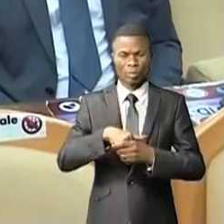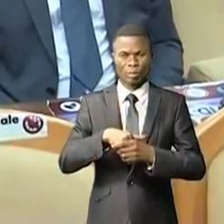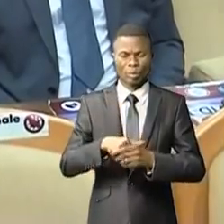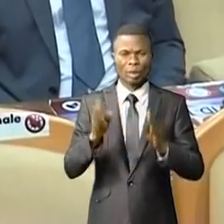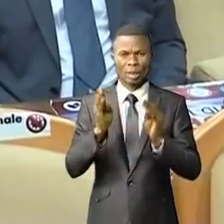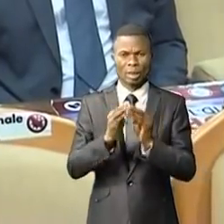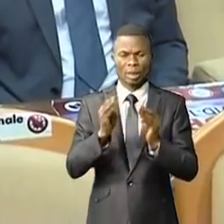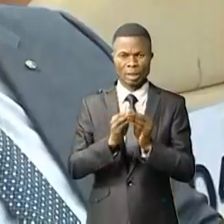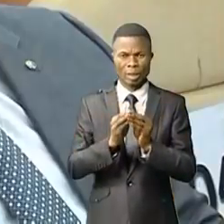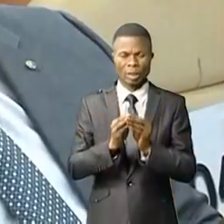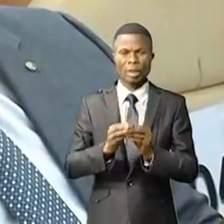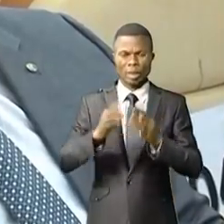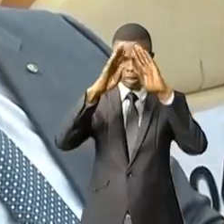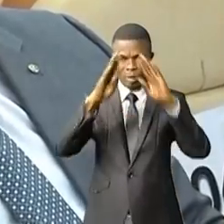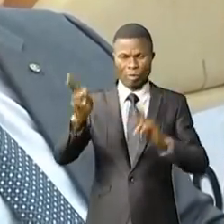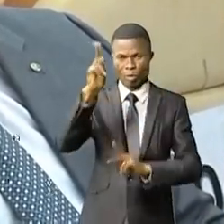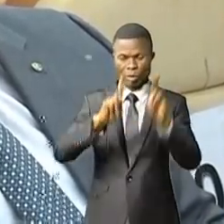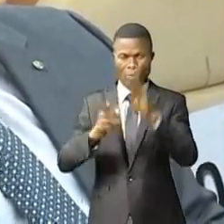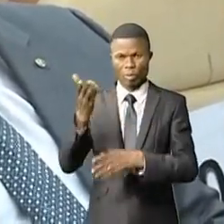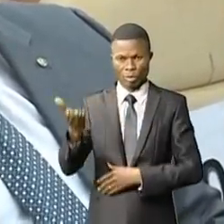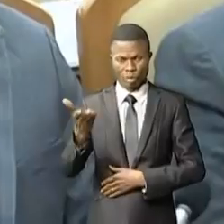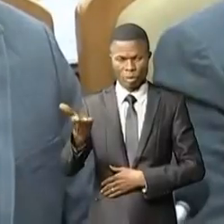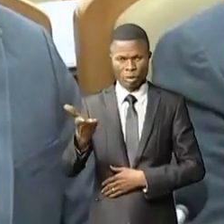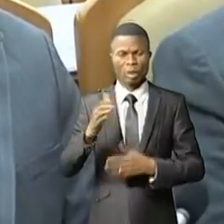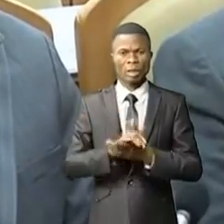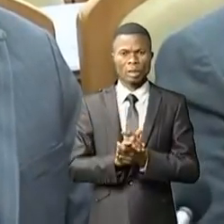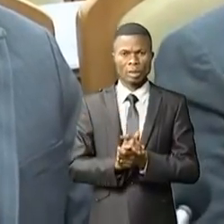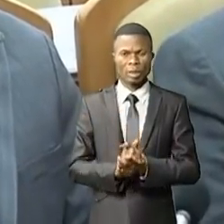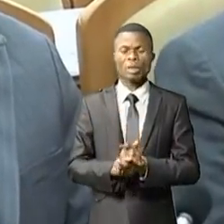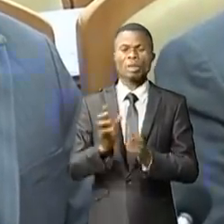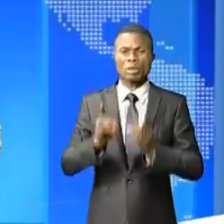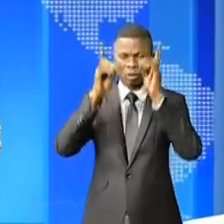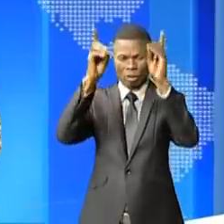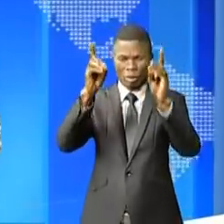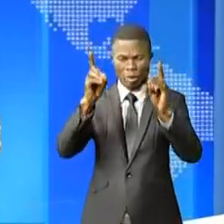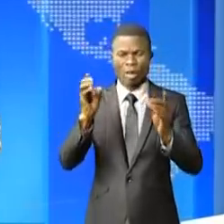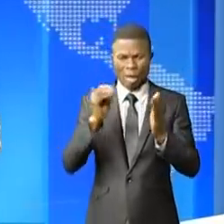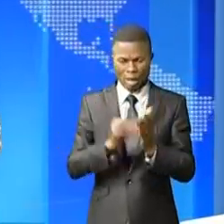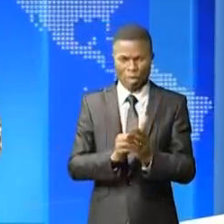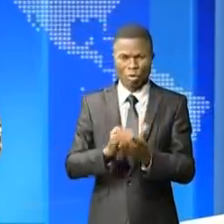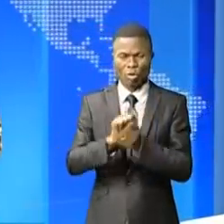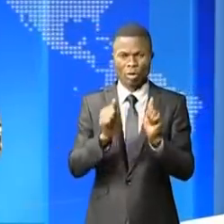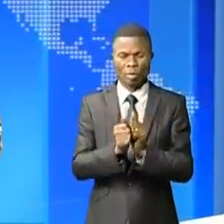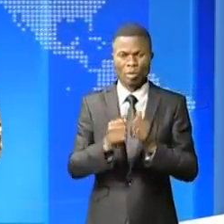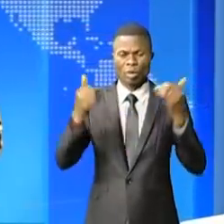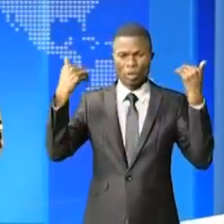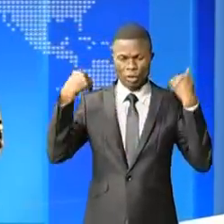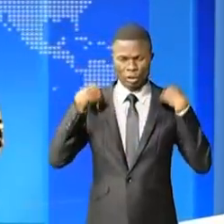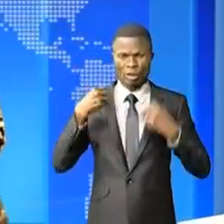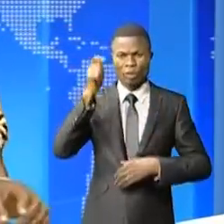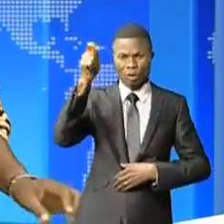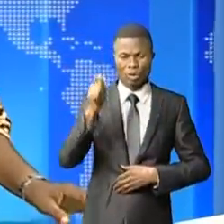séance plénière au Palais du Peuple. Cet état de siège a été déclaré par le chef de l'État